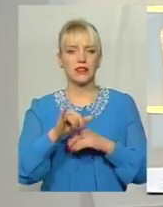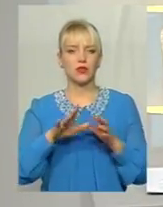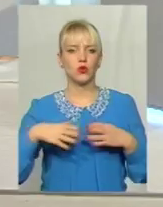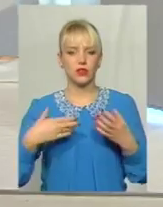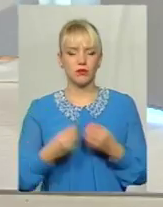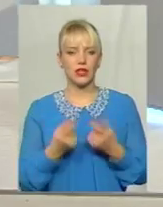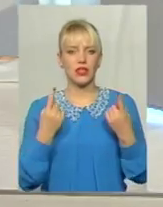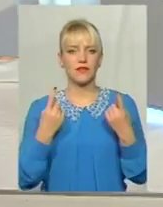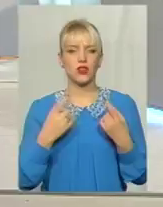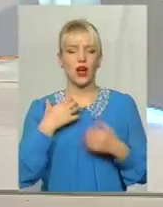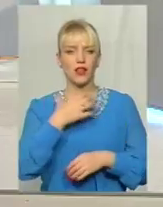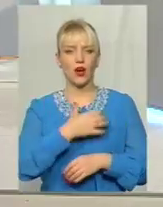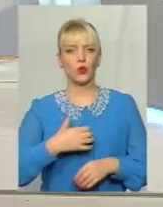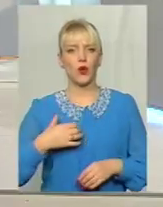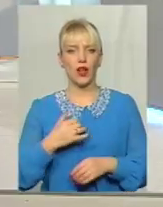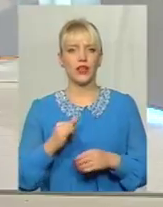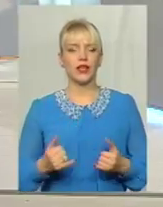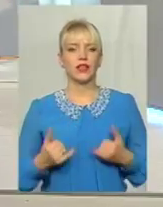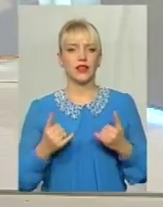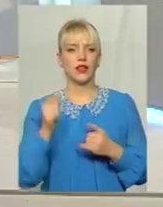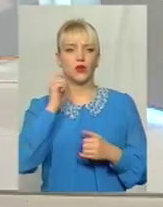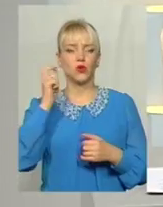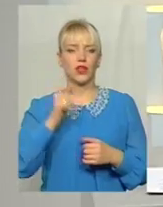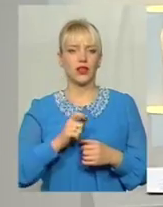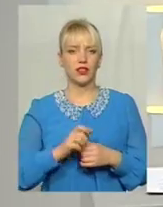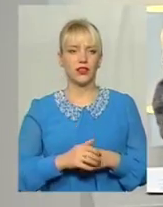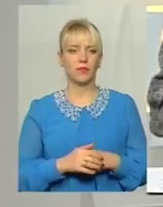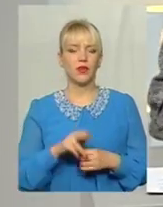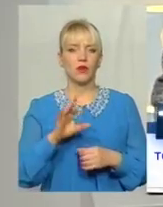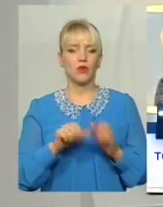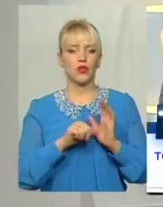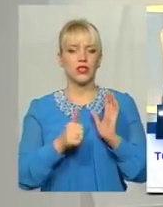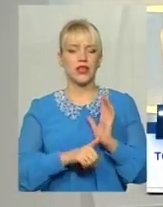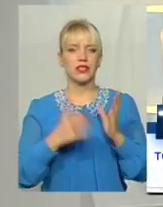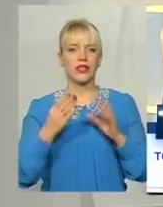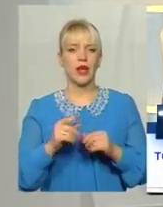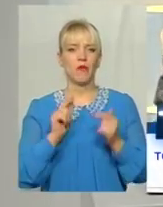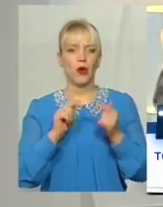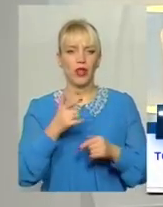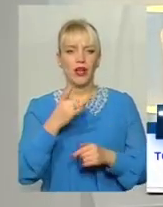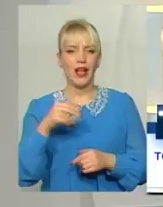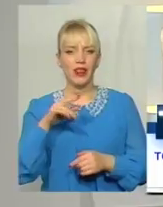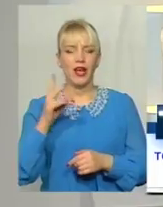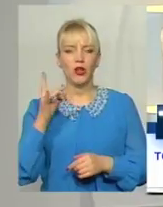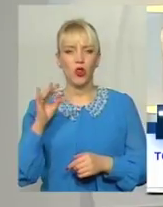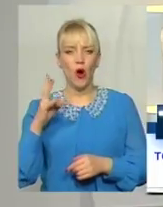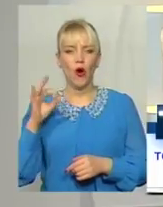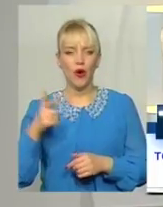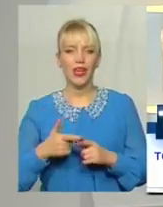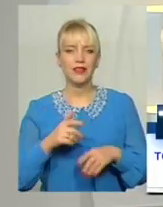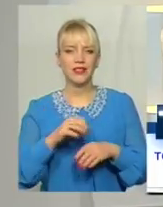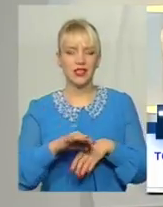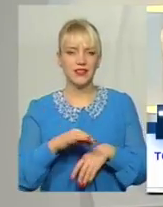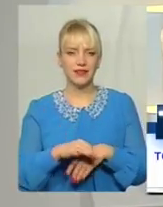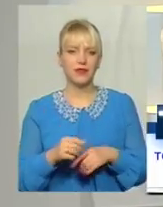надзвичайно актуальна і для України Про 16 днів проти гендерного насильства сьогодні говоримо в цій